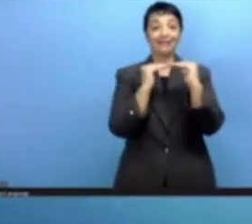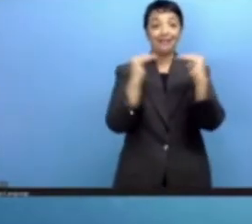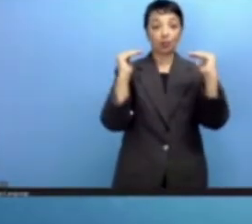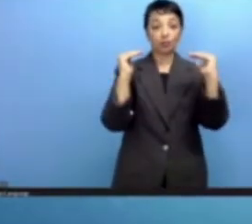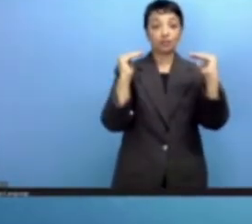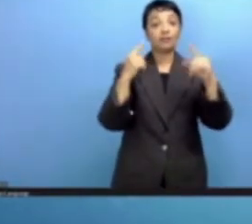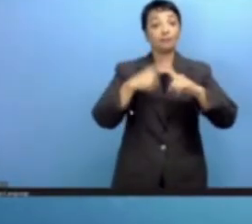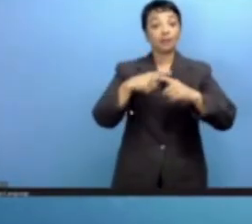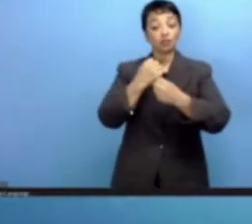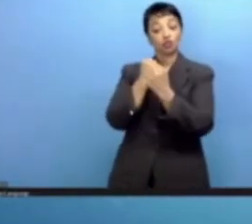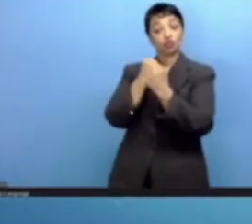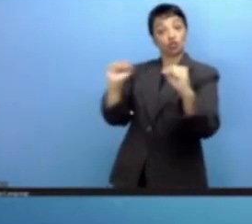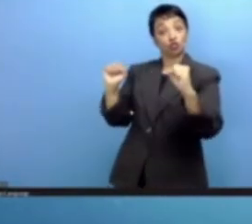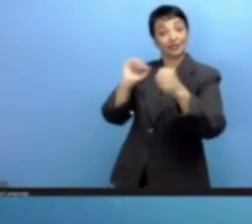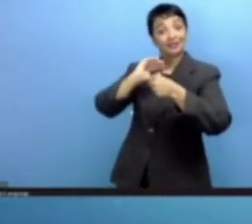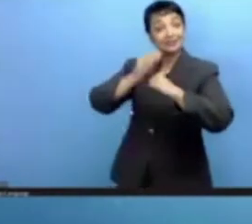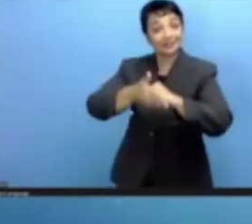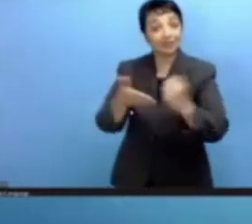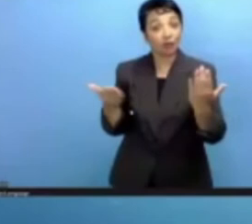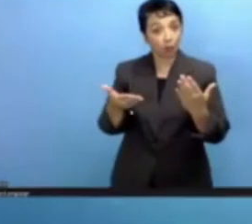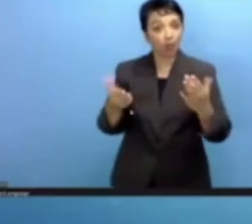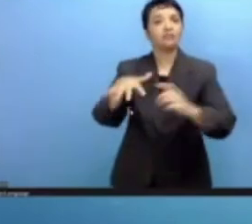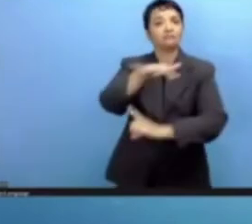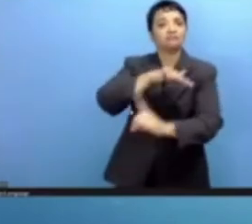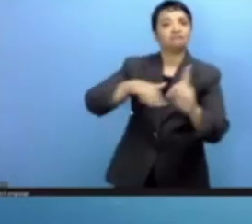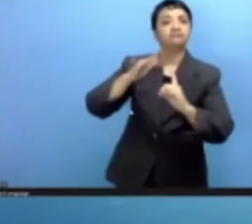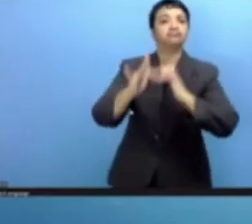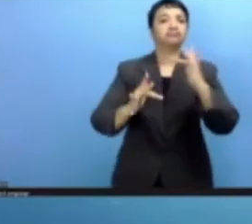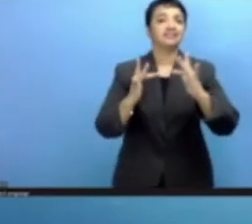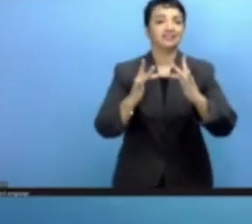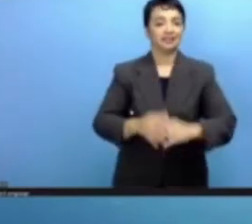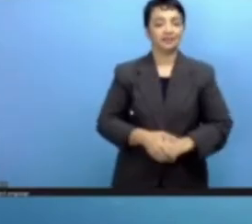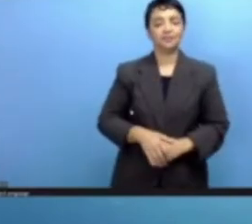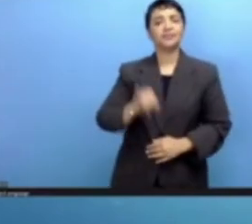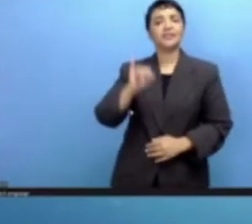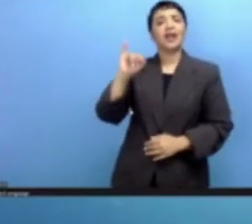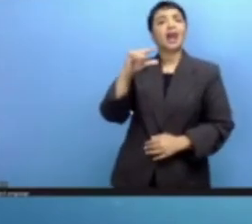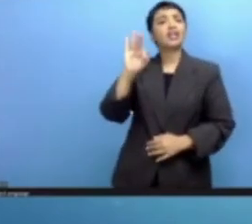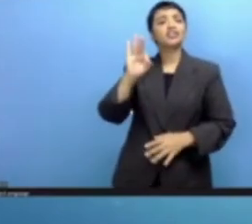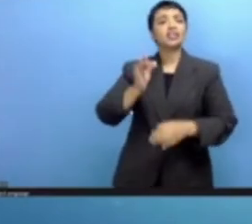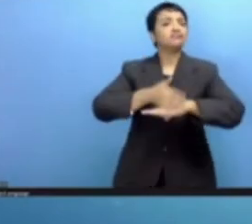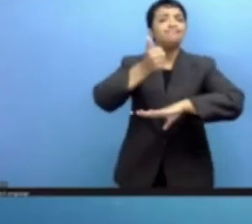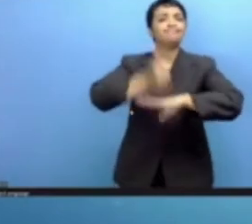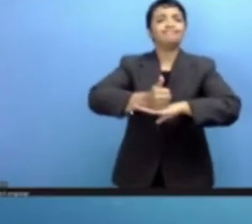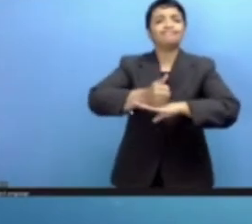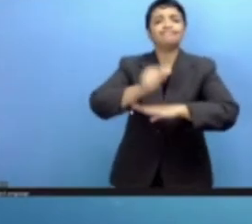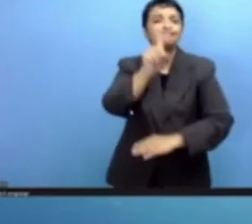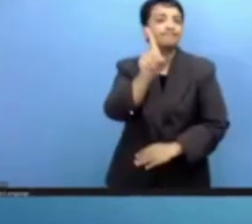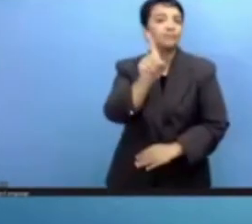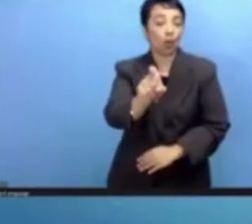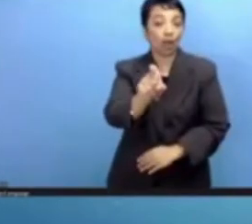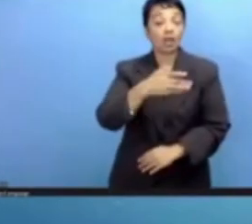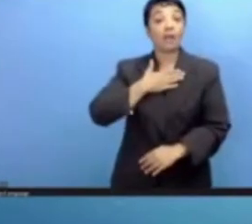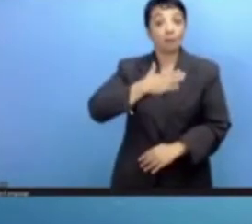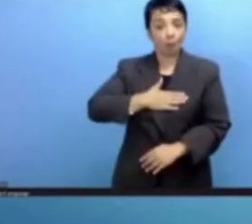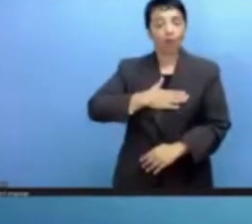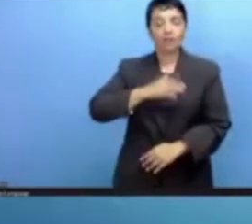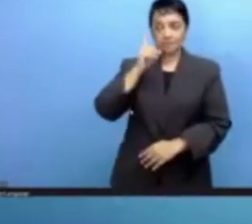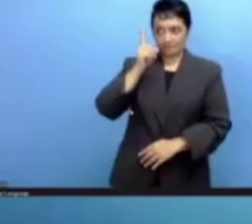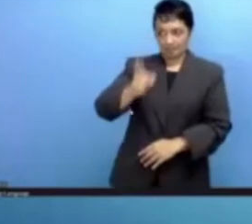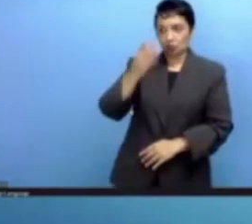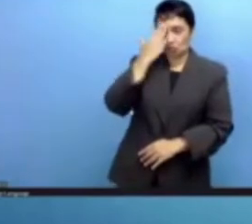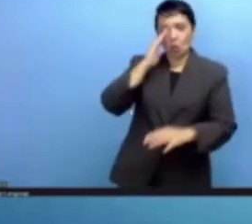والأمن في الفضاءات السبرانية وتم إنشاء منتدى حكمة الإنترنت لتمهيد المصار